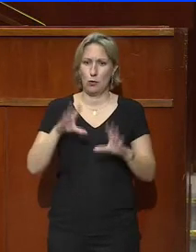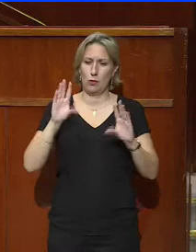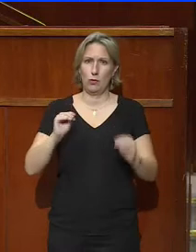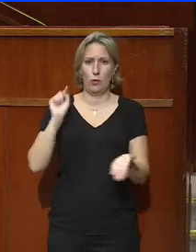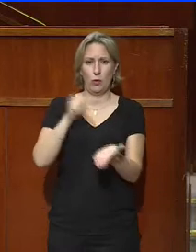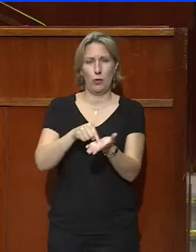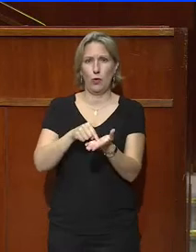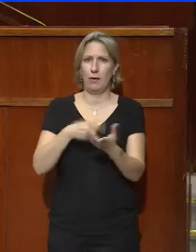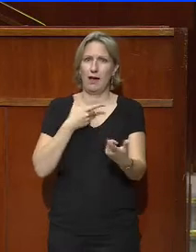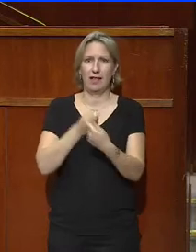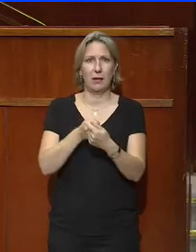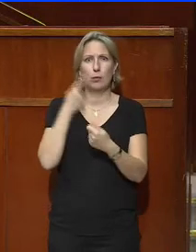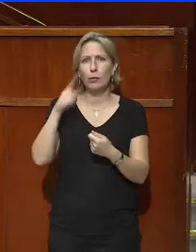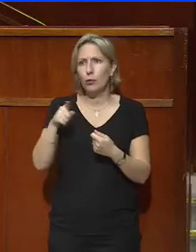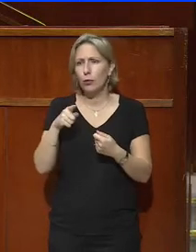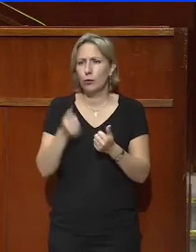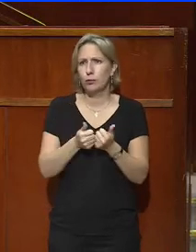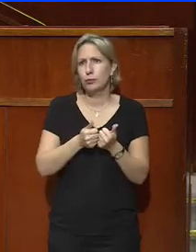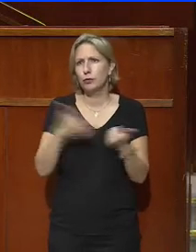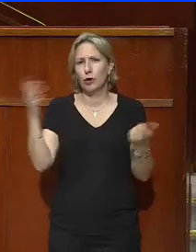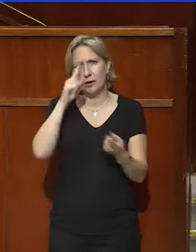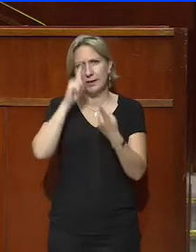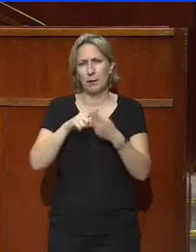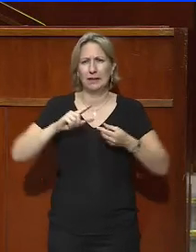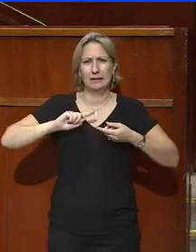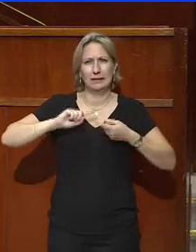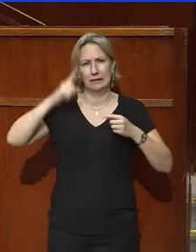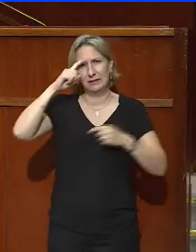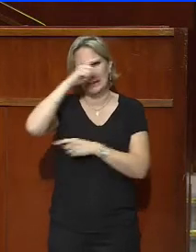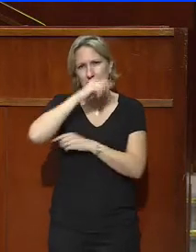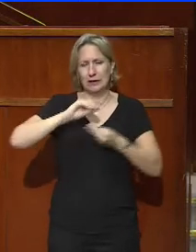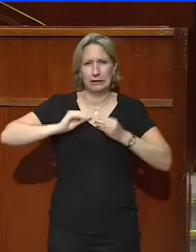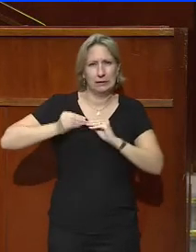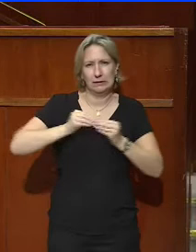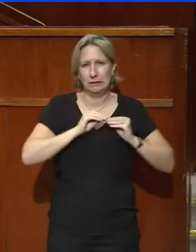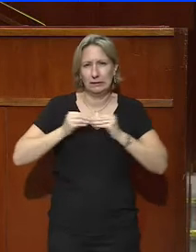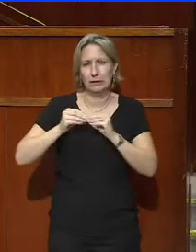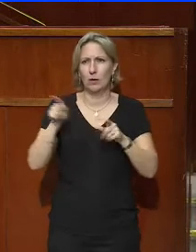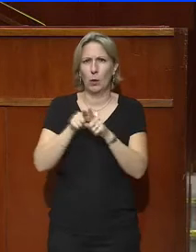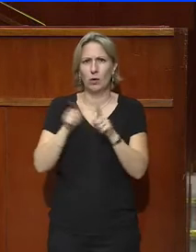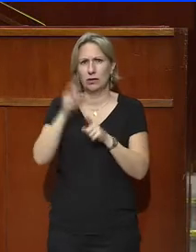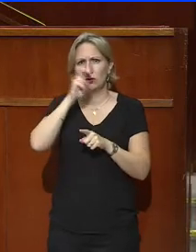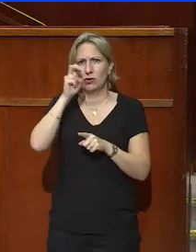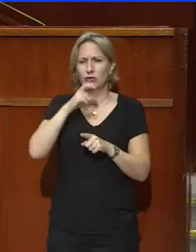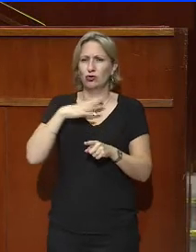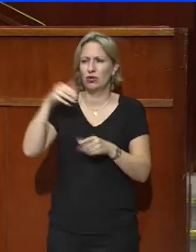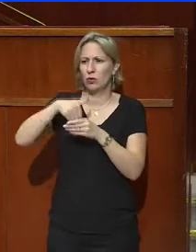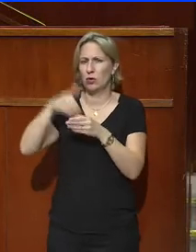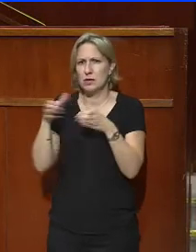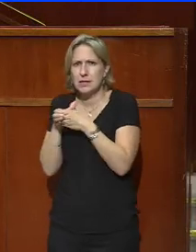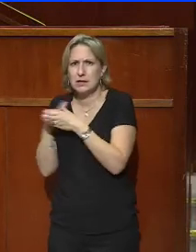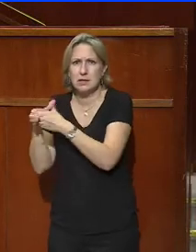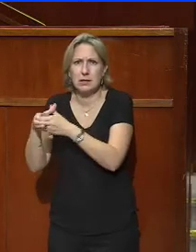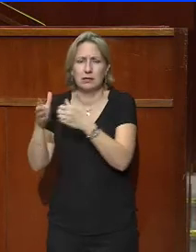travailler sur les multiples fractures qui traversent notre pays, engendrent les populismes, appauvrissent notre pays,